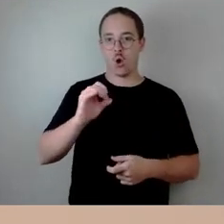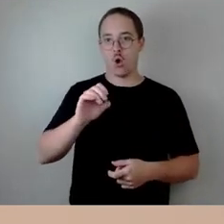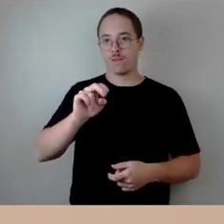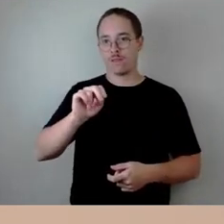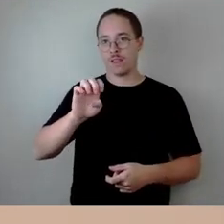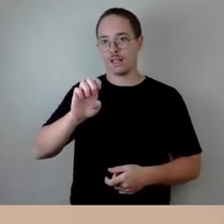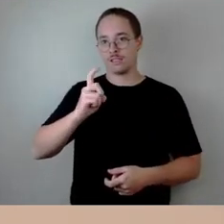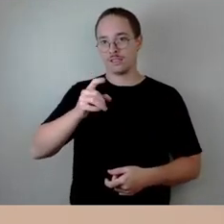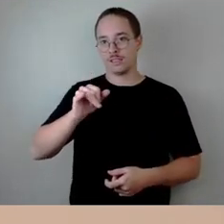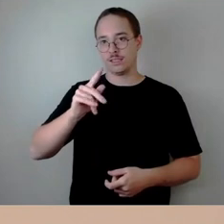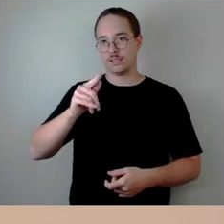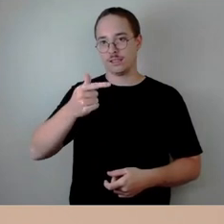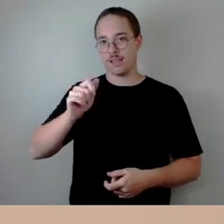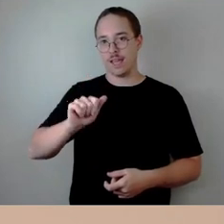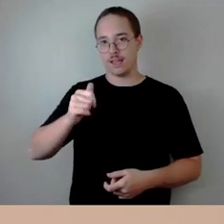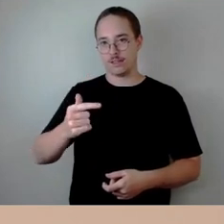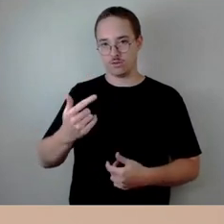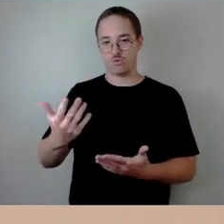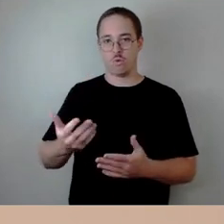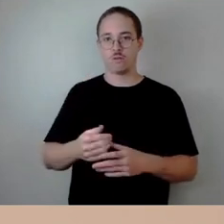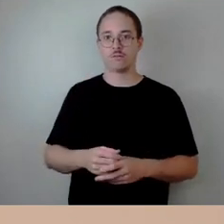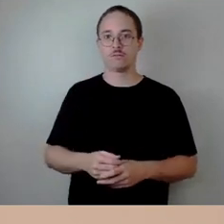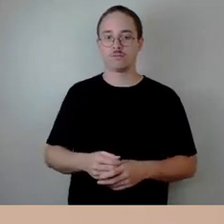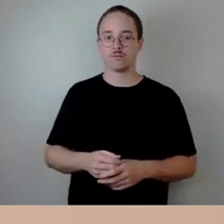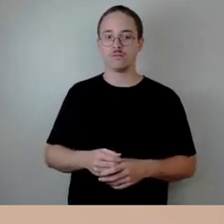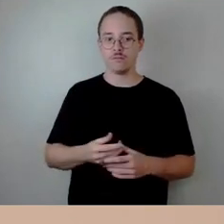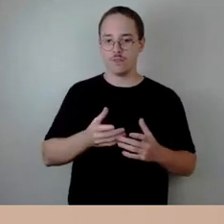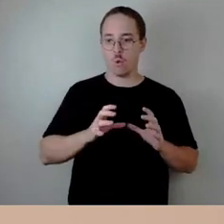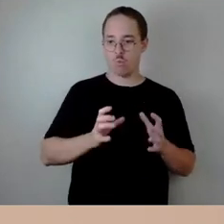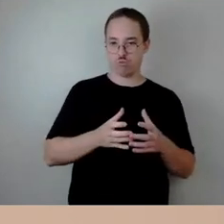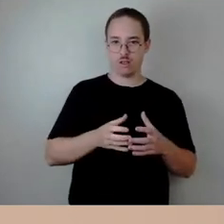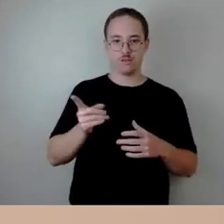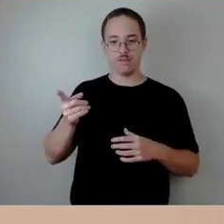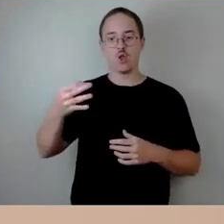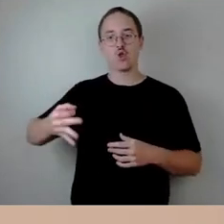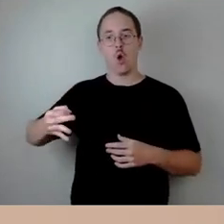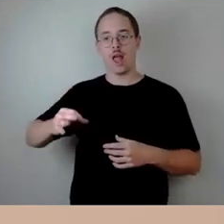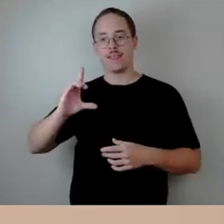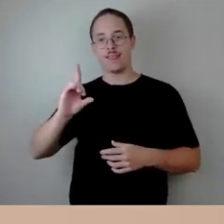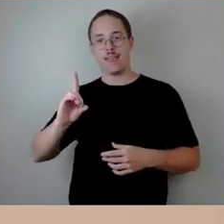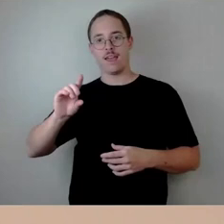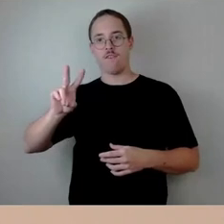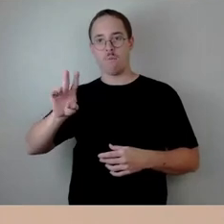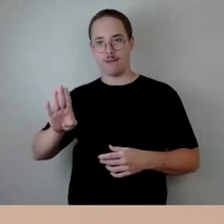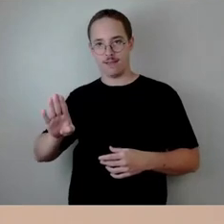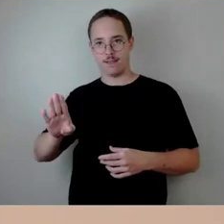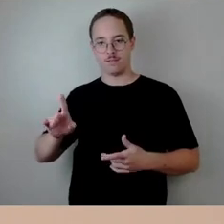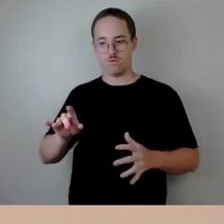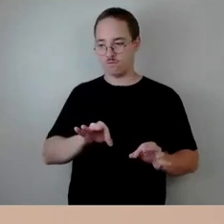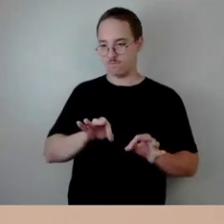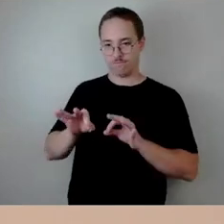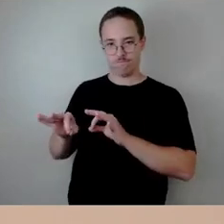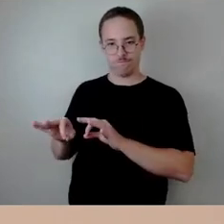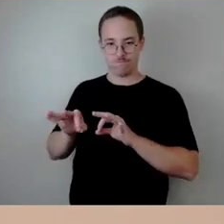Stelle als Kommune gegenüber unserer Tochter DVB in die Wege leiten kann, weil aktuell bin ich nicht in der Lage,